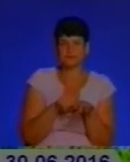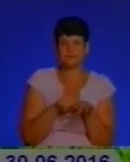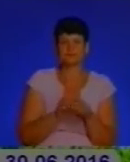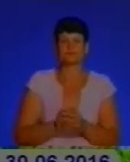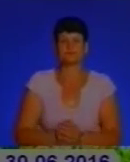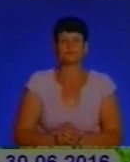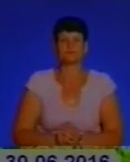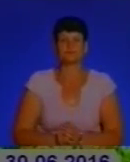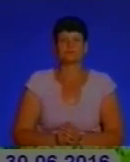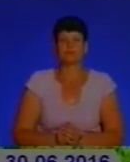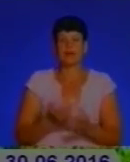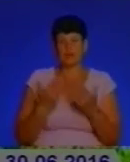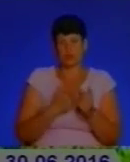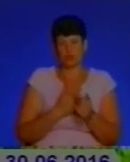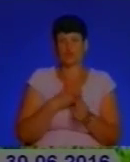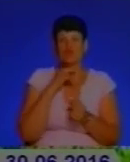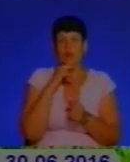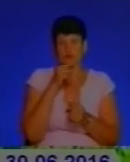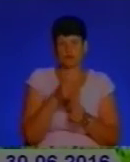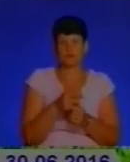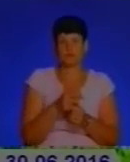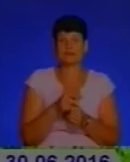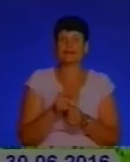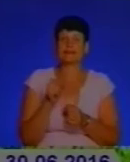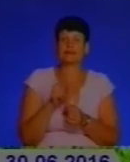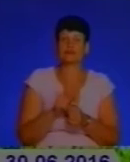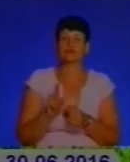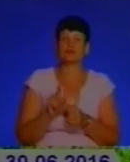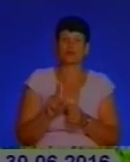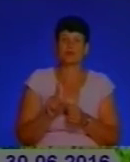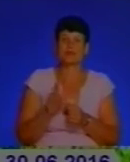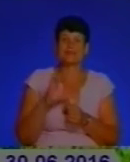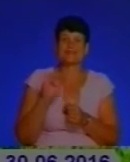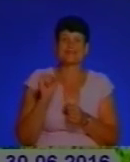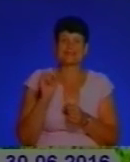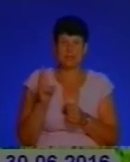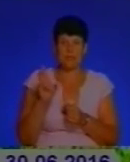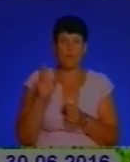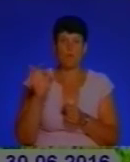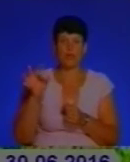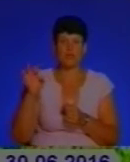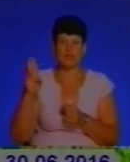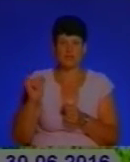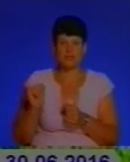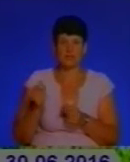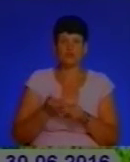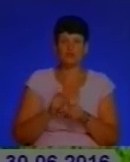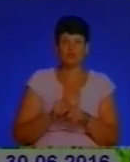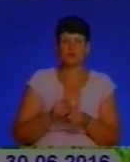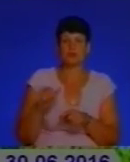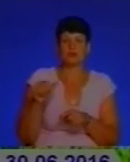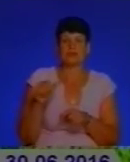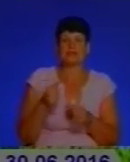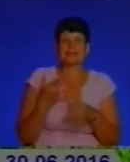сонця. Але хочеться звернути увагу на те, що сік борщівника токсичний не тільки для